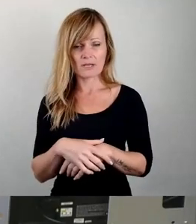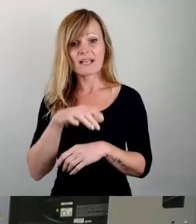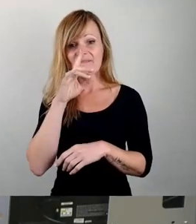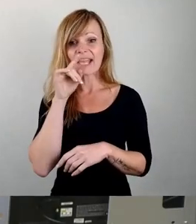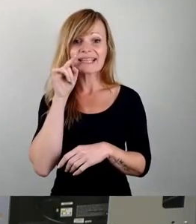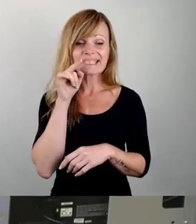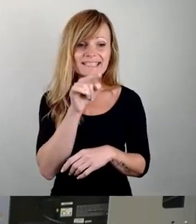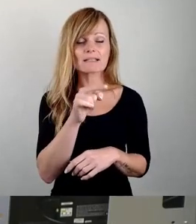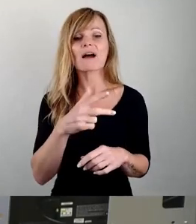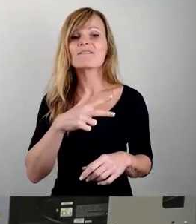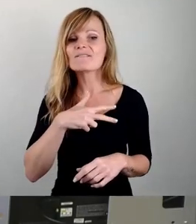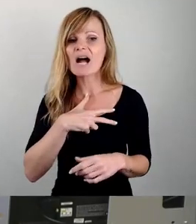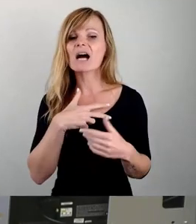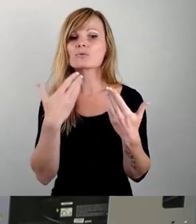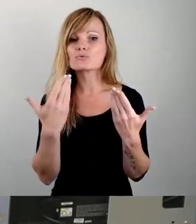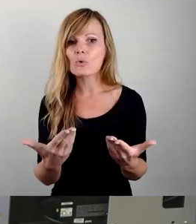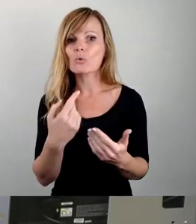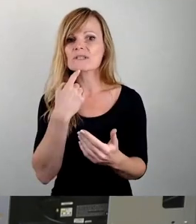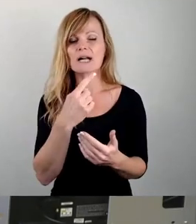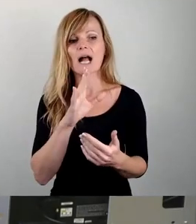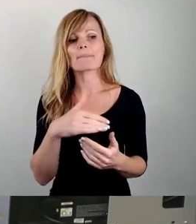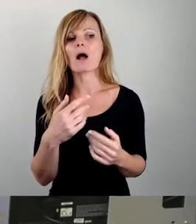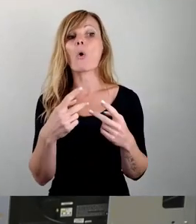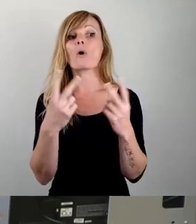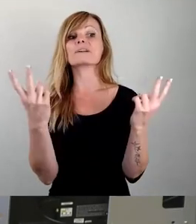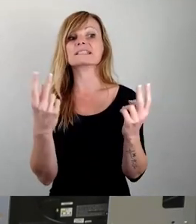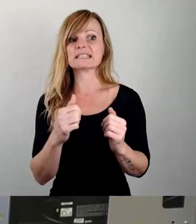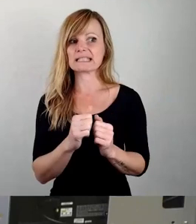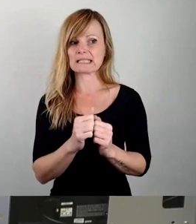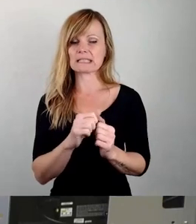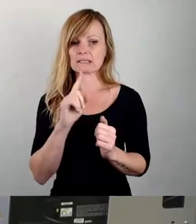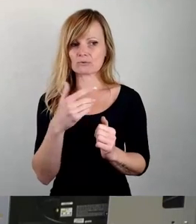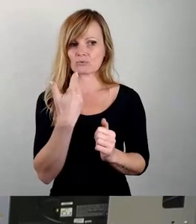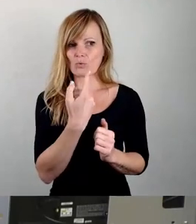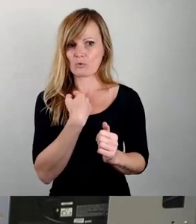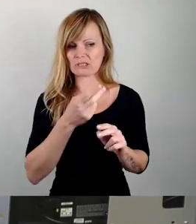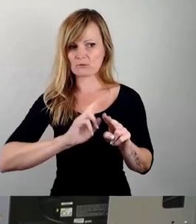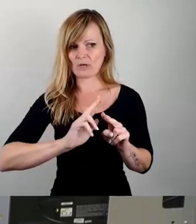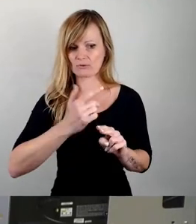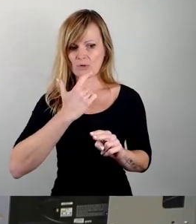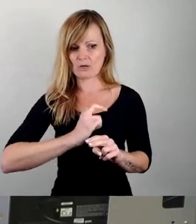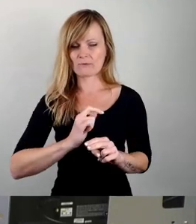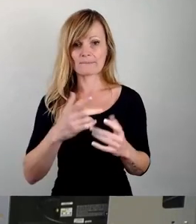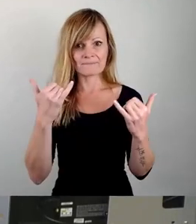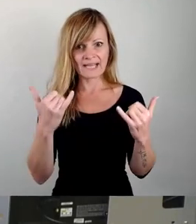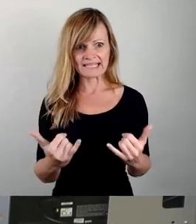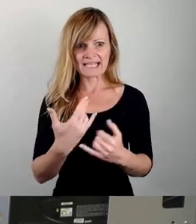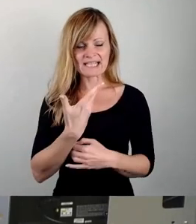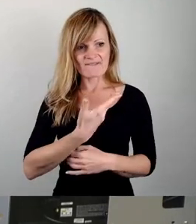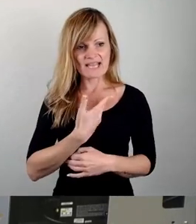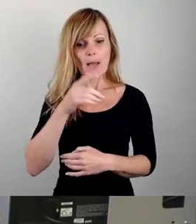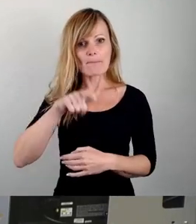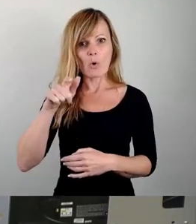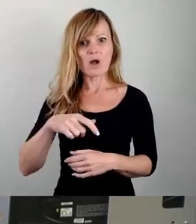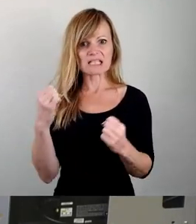würde, jetzt dort, darum geht es Ihnen ja offensichtlich, ich muss mich korrigieren, jetzt den Bürgerzorn hier in den Stadtrat zu tragen, um damit